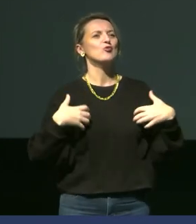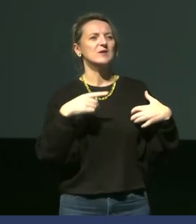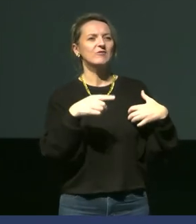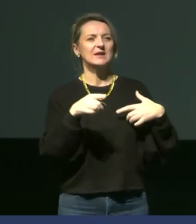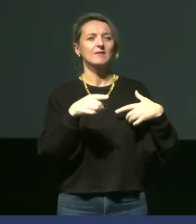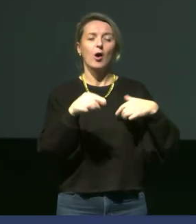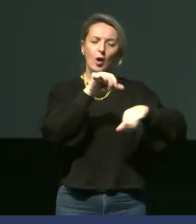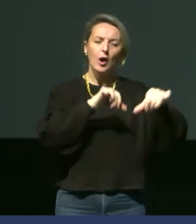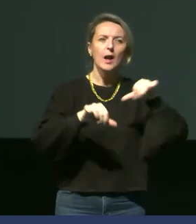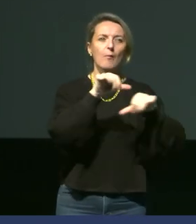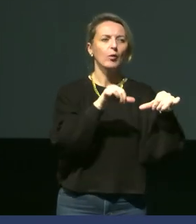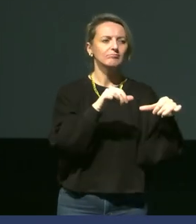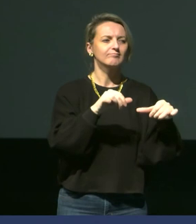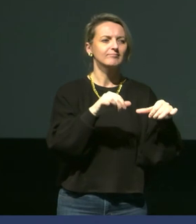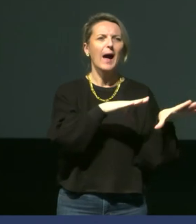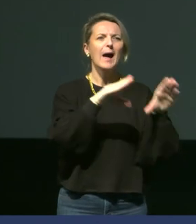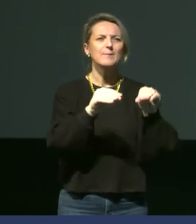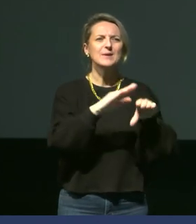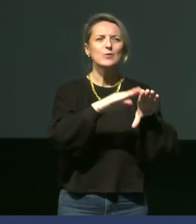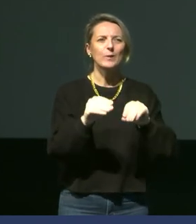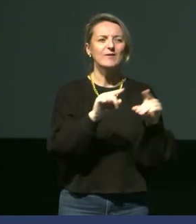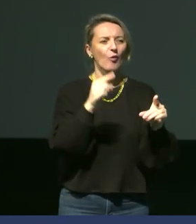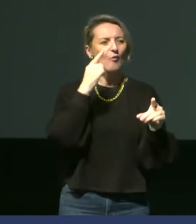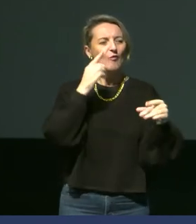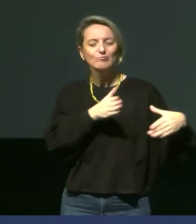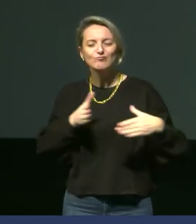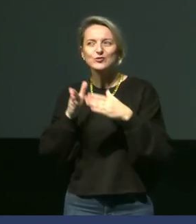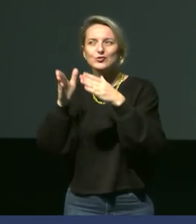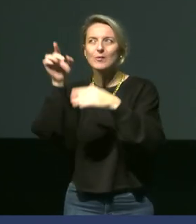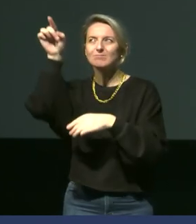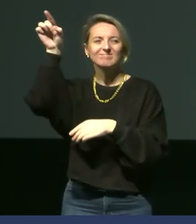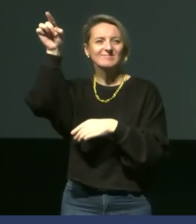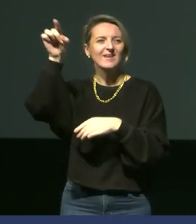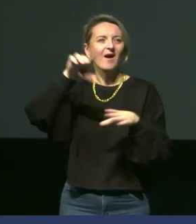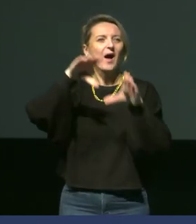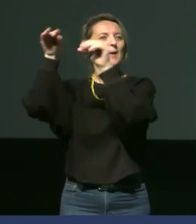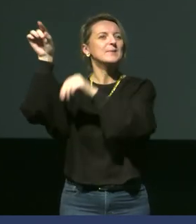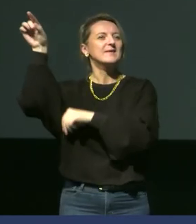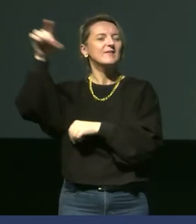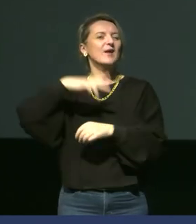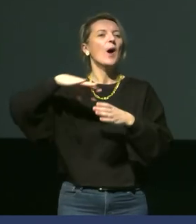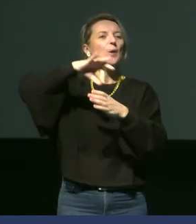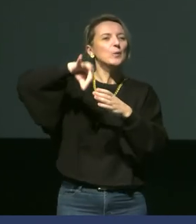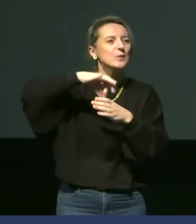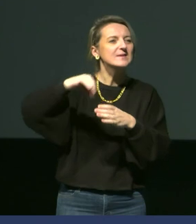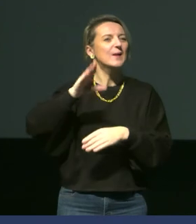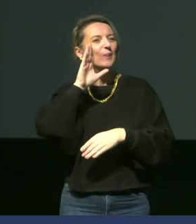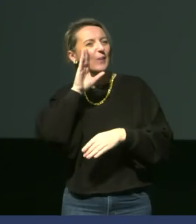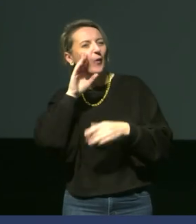laboratoires c'est pas ici qu'on vit vous voyez il y un petit chemin qui monte et en fait la base est située juste en haut de la crête avec la cuisine les dortoirs